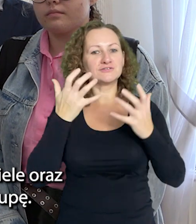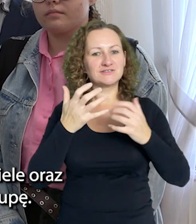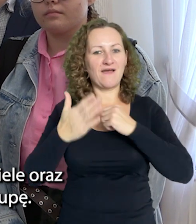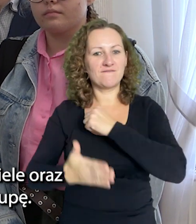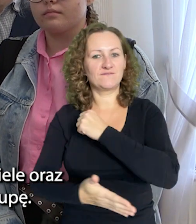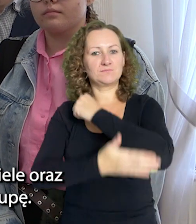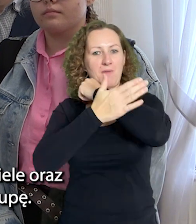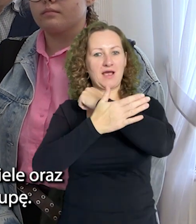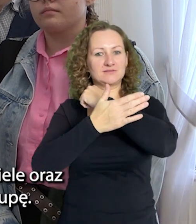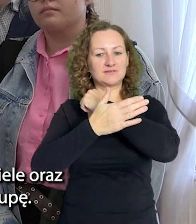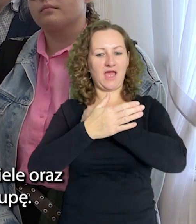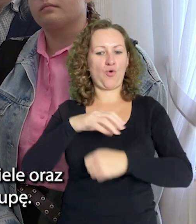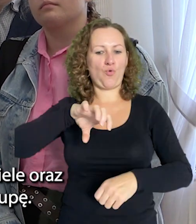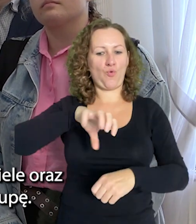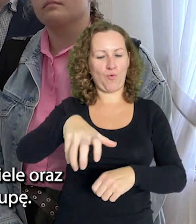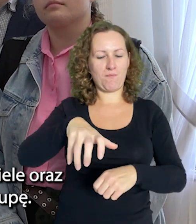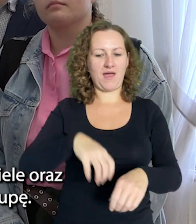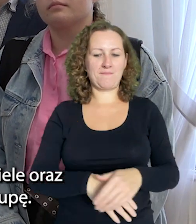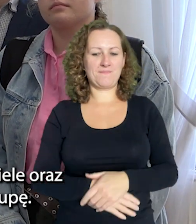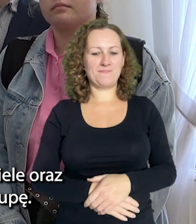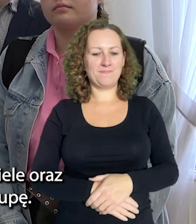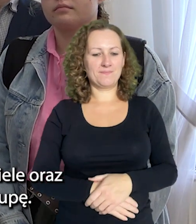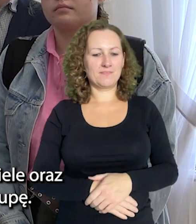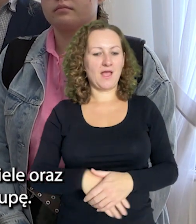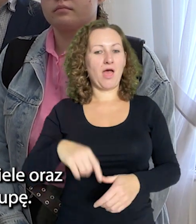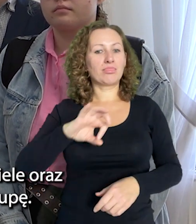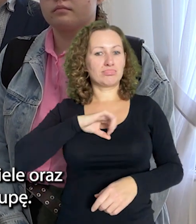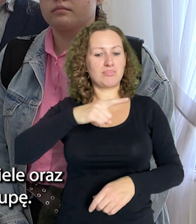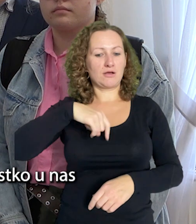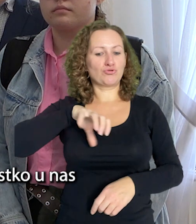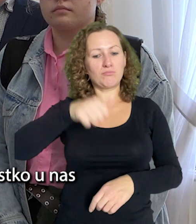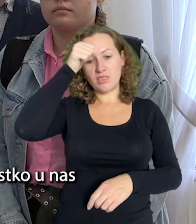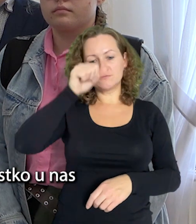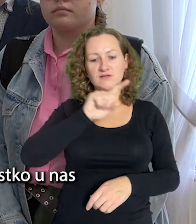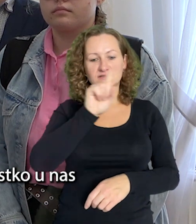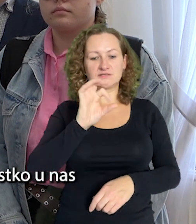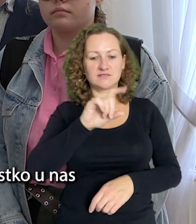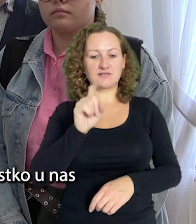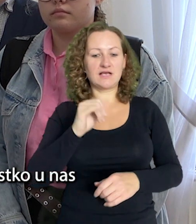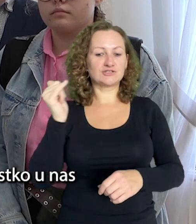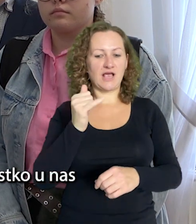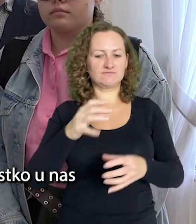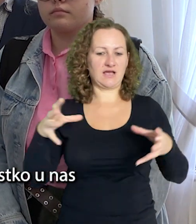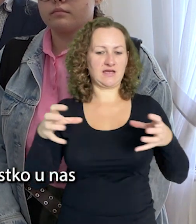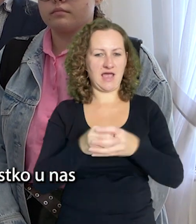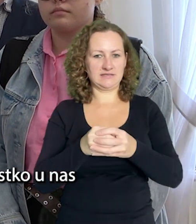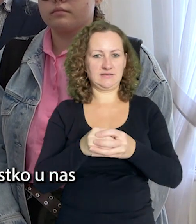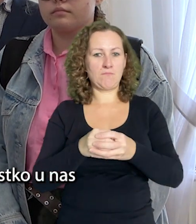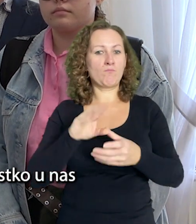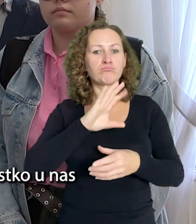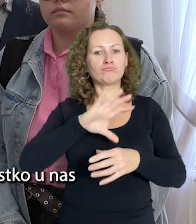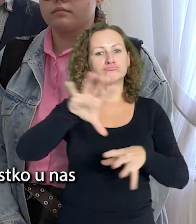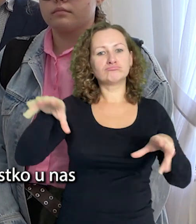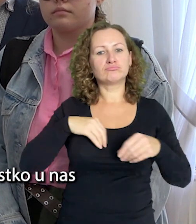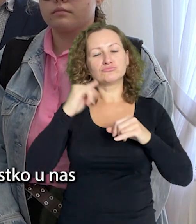szkoły, którzy chcieli wspierać naszą grupę. Nasza grupa nazywała się ZTZ Zawsze Razem, bo